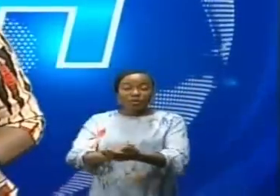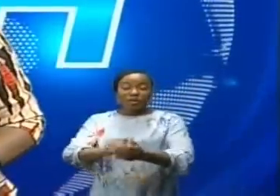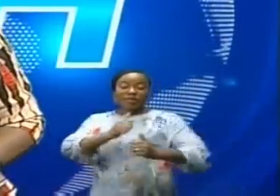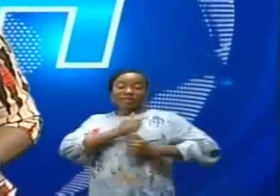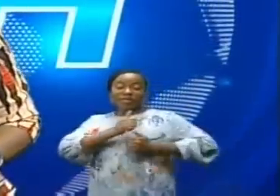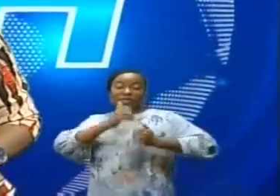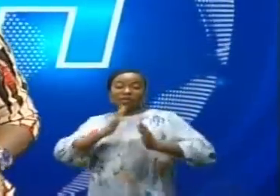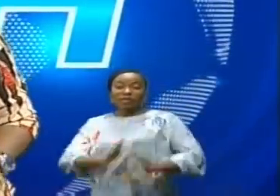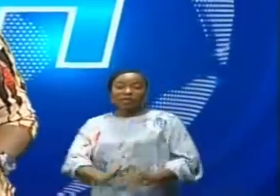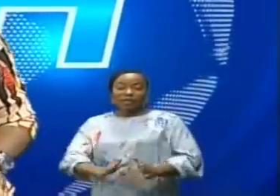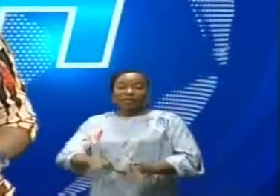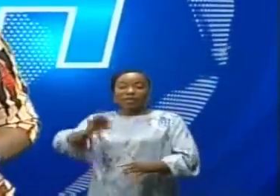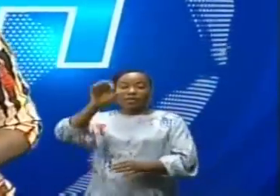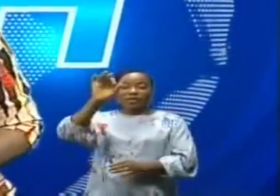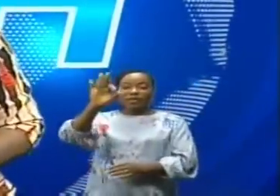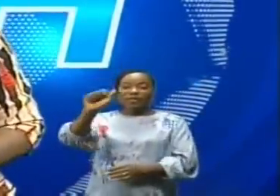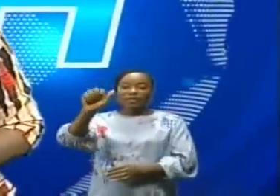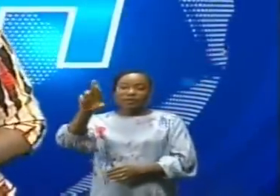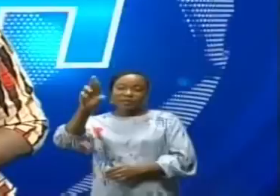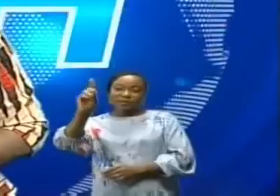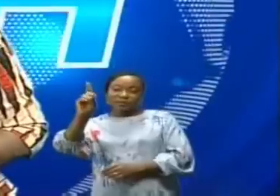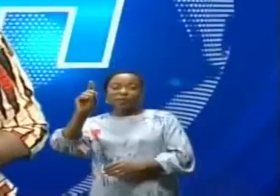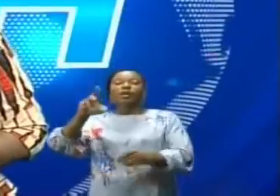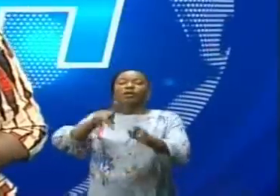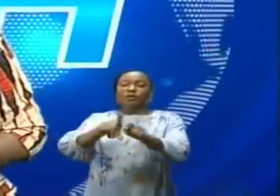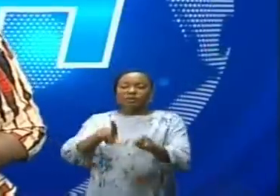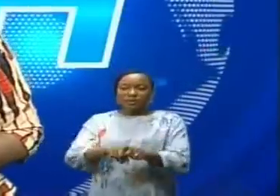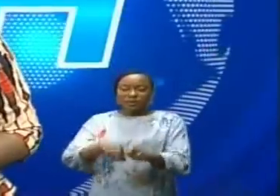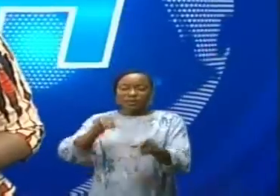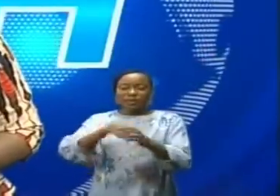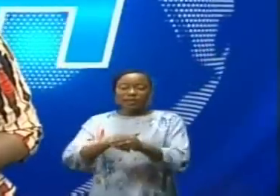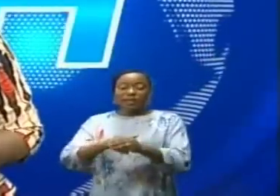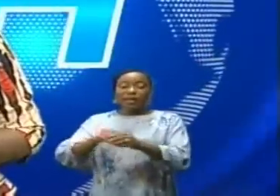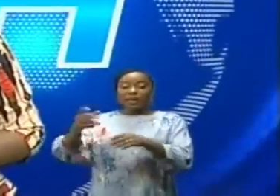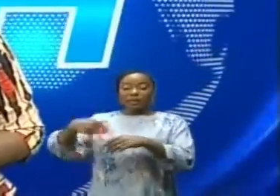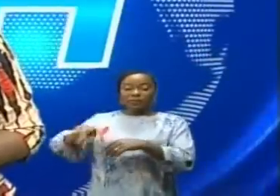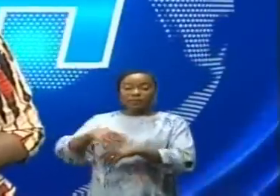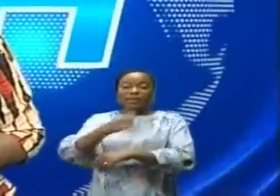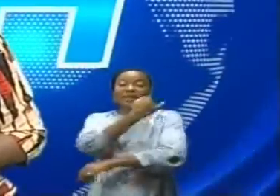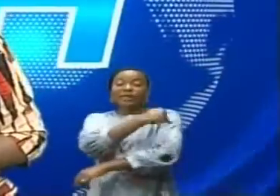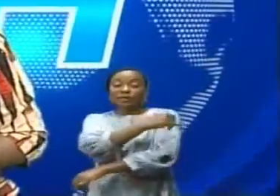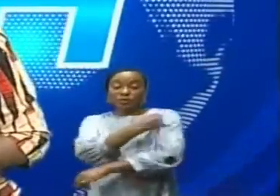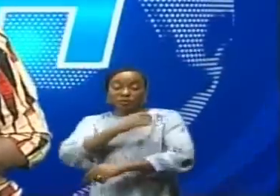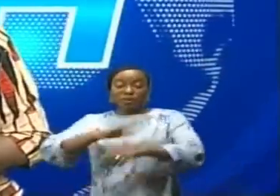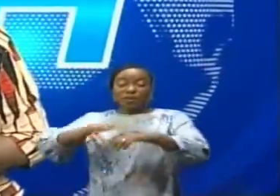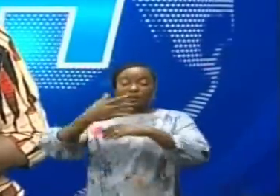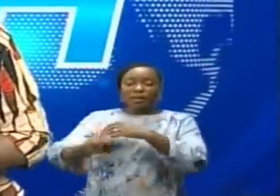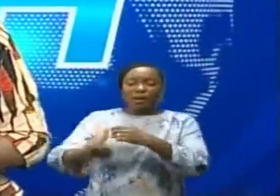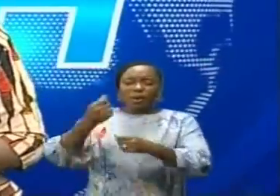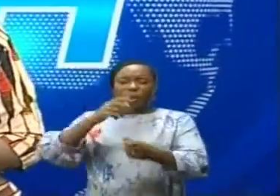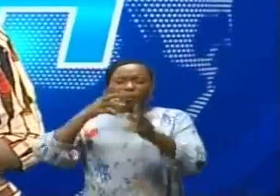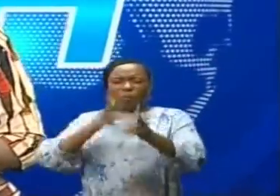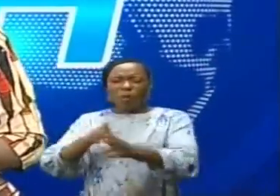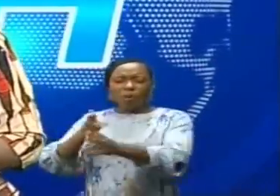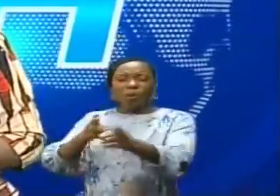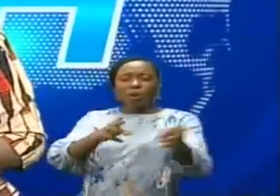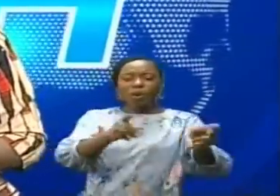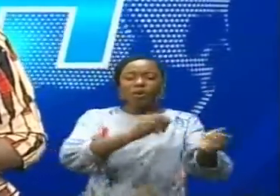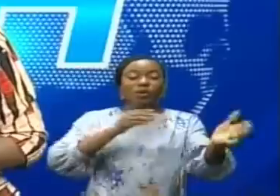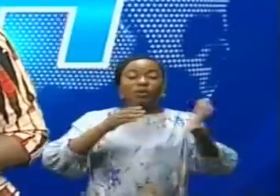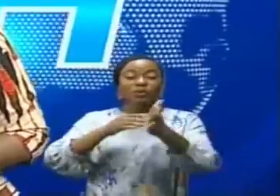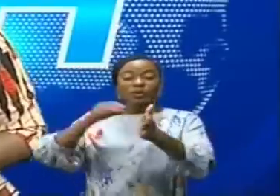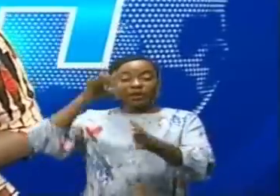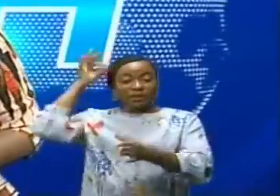Itourie sur l'axe commanda Mombasa dans la province de l'Itourie. Après des opérations militaires contre les terroristes